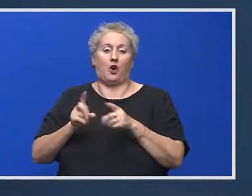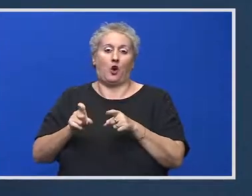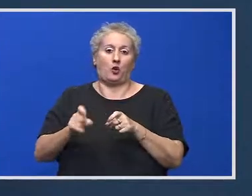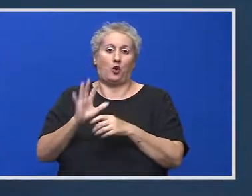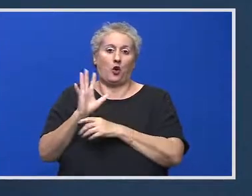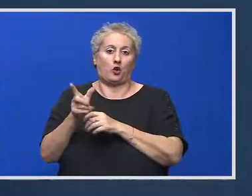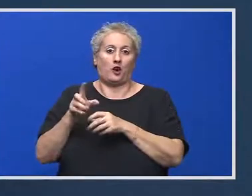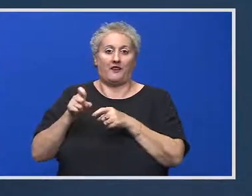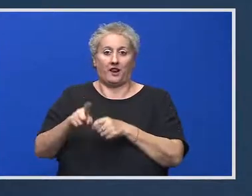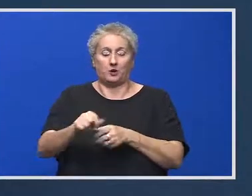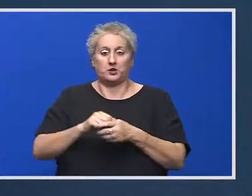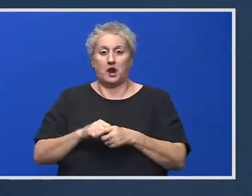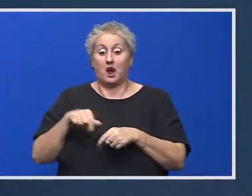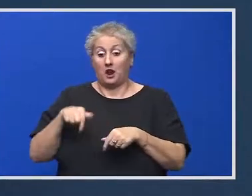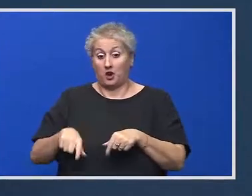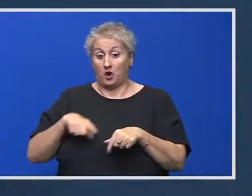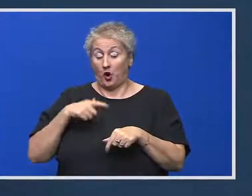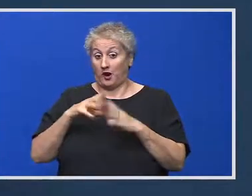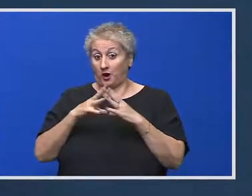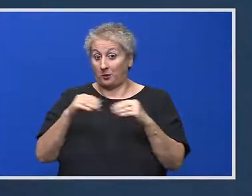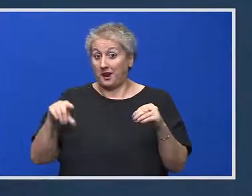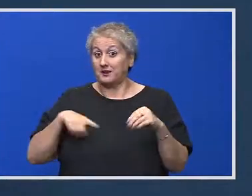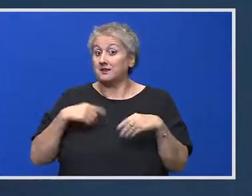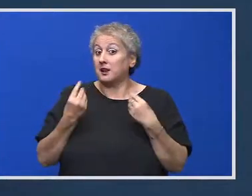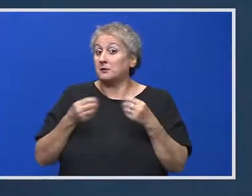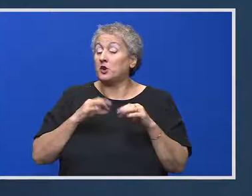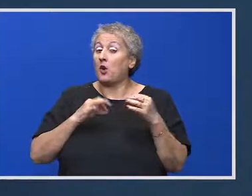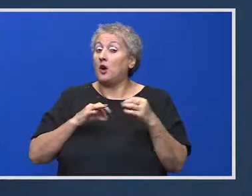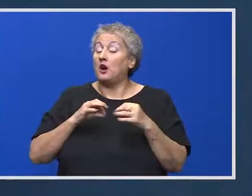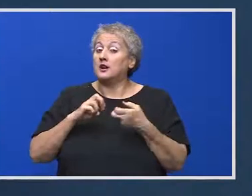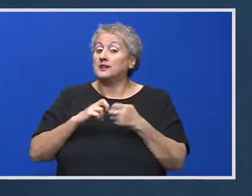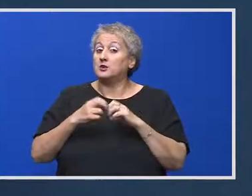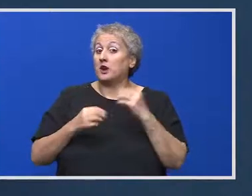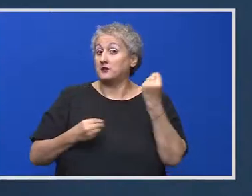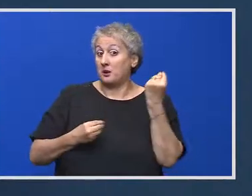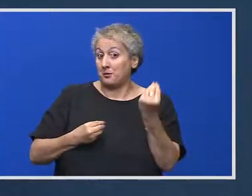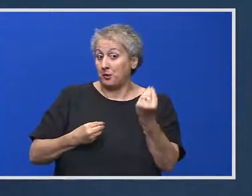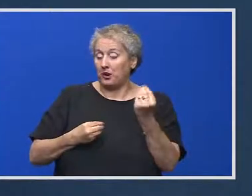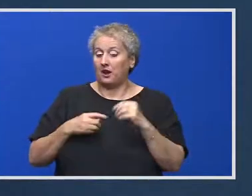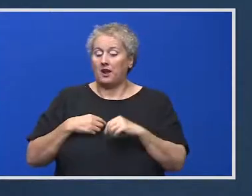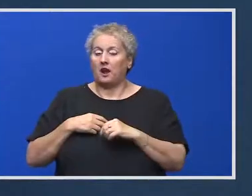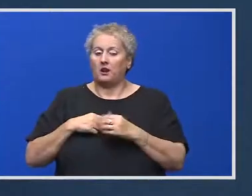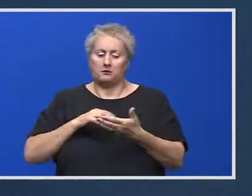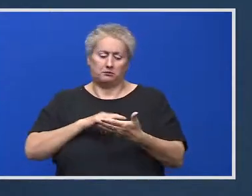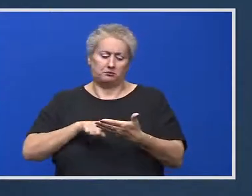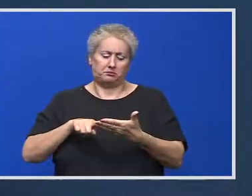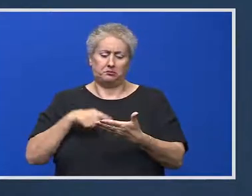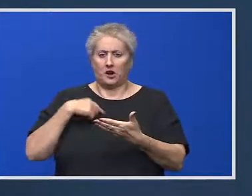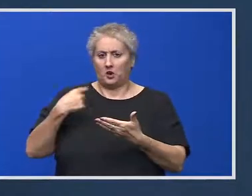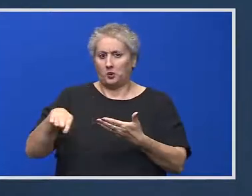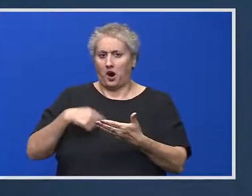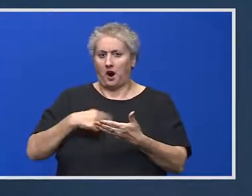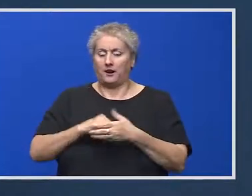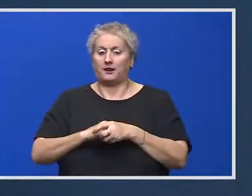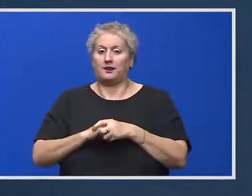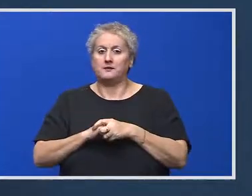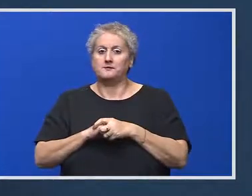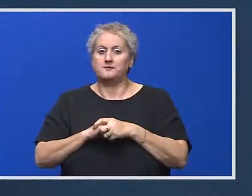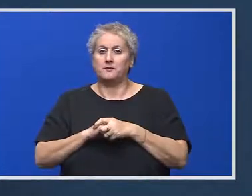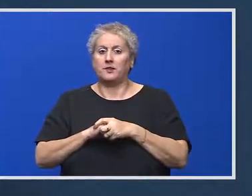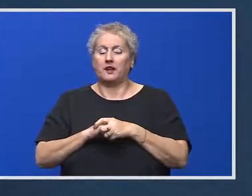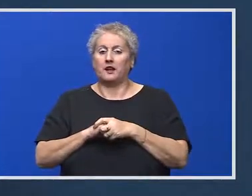Încă. Deci suntem în cea mai bună situație. Deci nu vreau să comparați sării care au, teoretic, ar fi trebuit să nu ai această problemă pentru că au